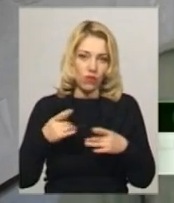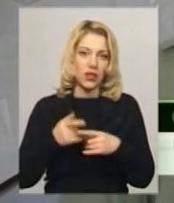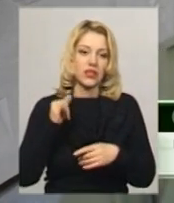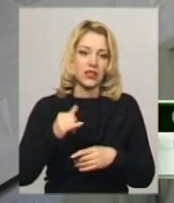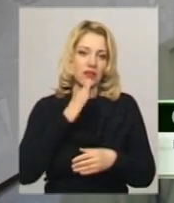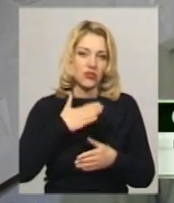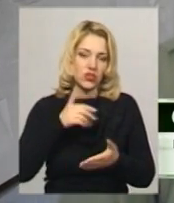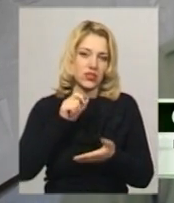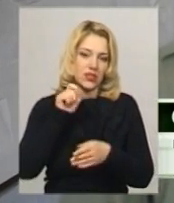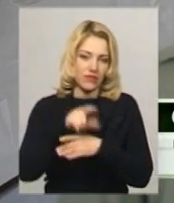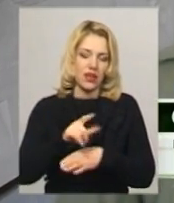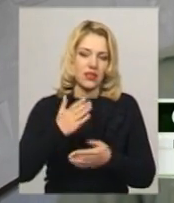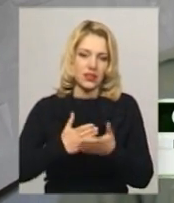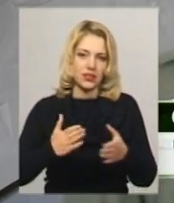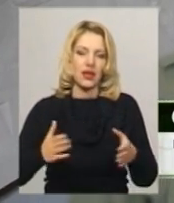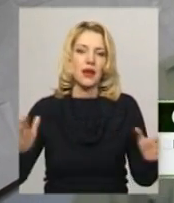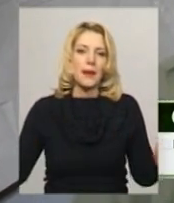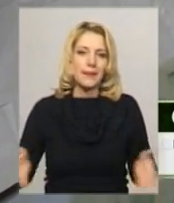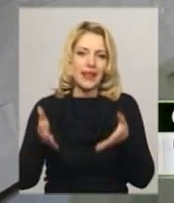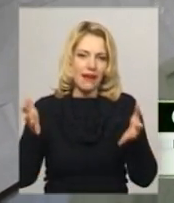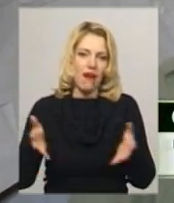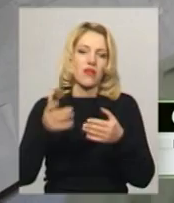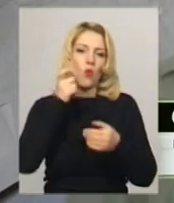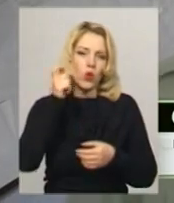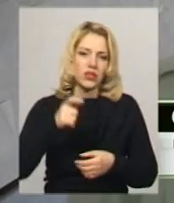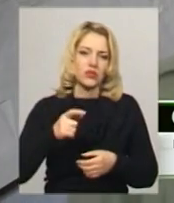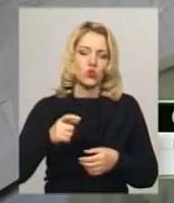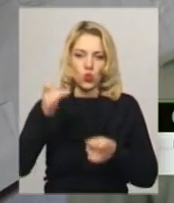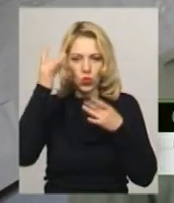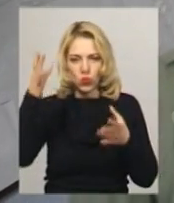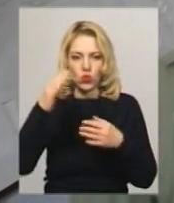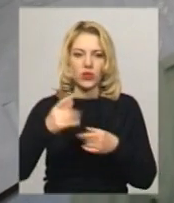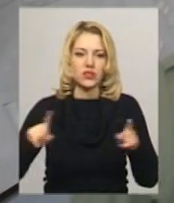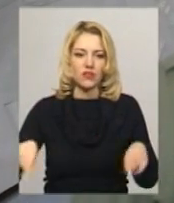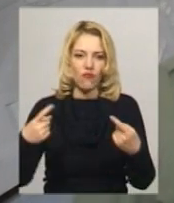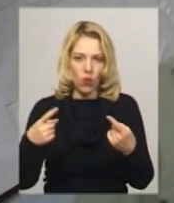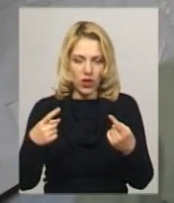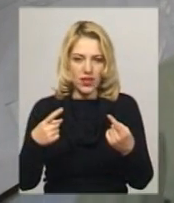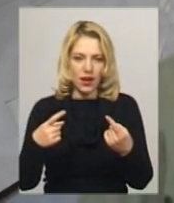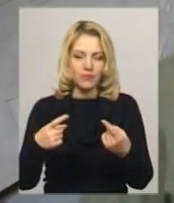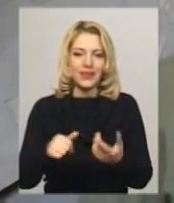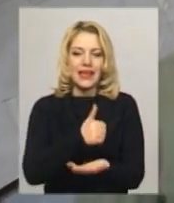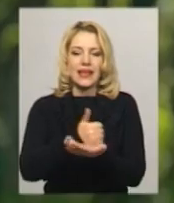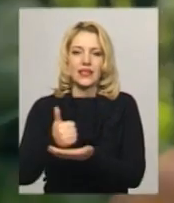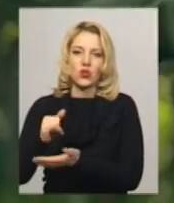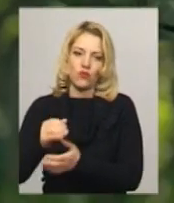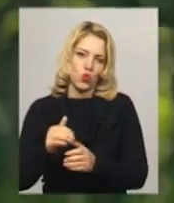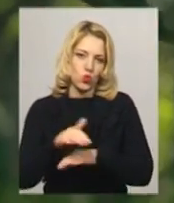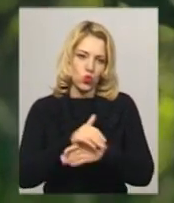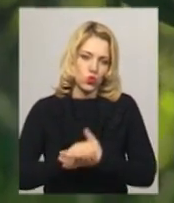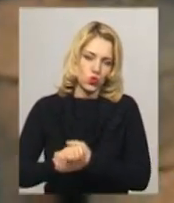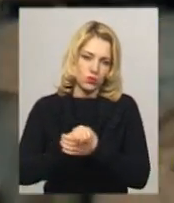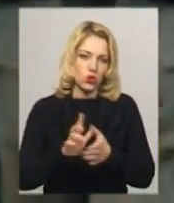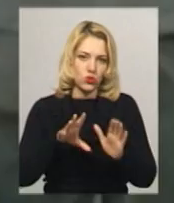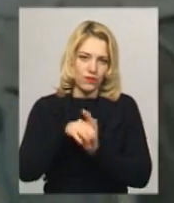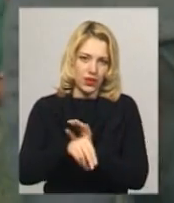плекання української культури, створення, власне, лідерів в суспільстві. Щоб увійти